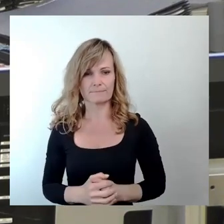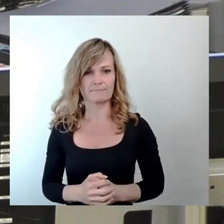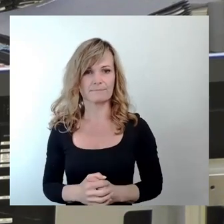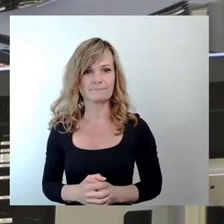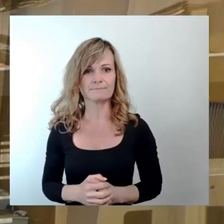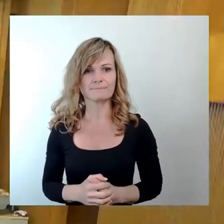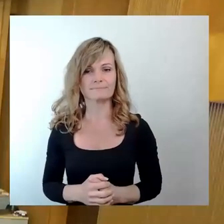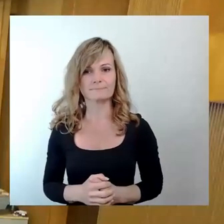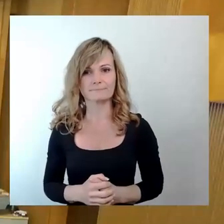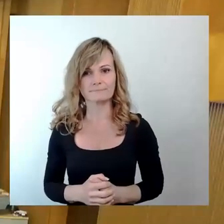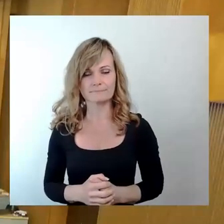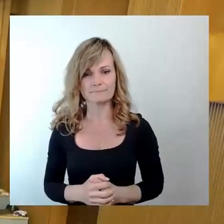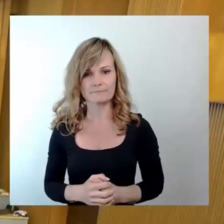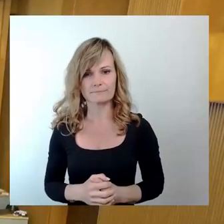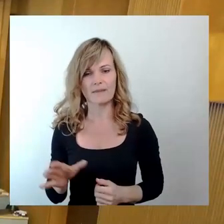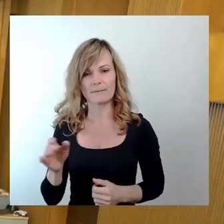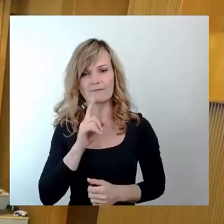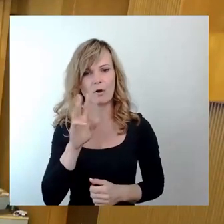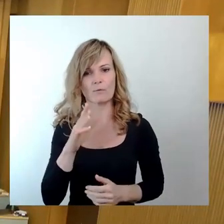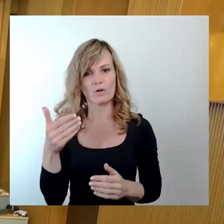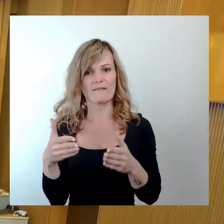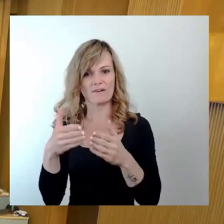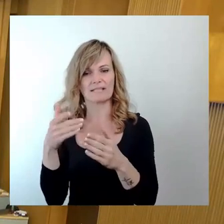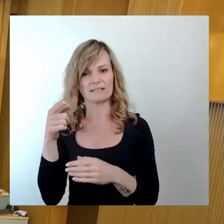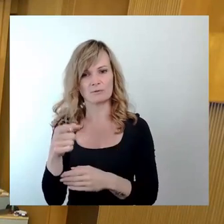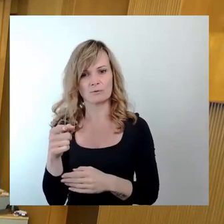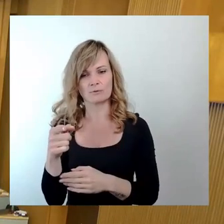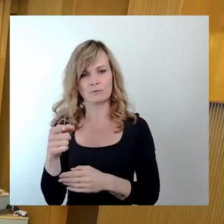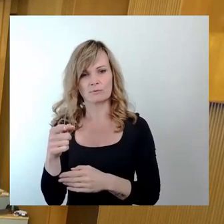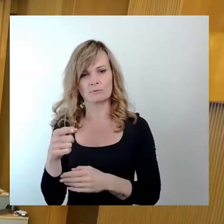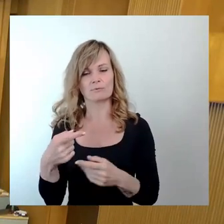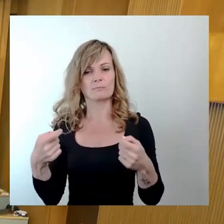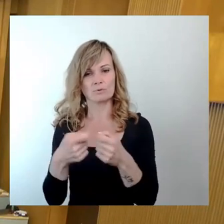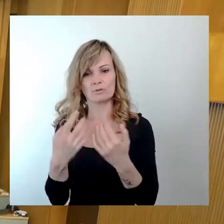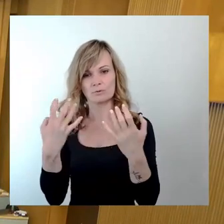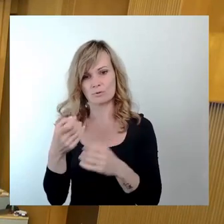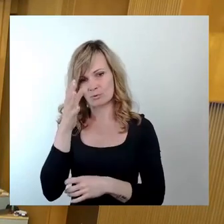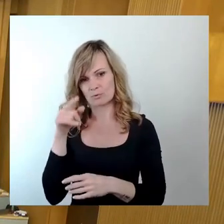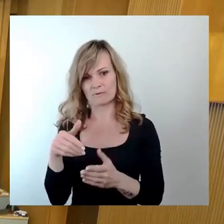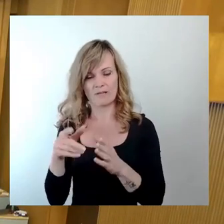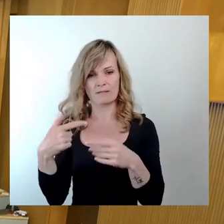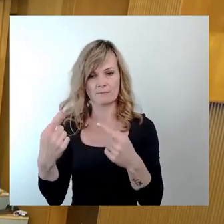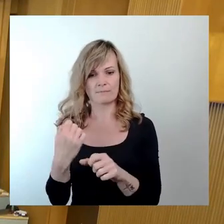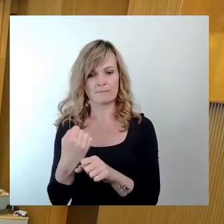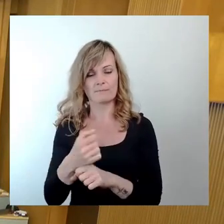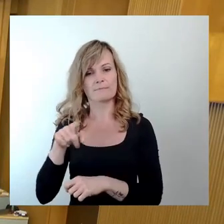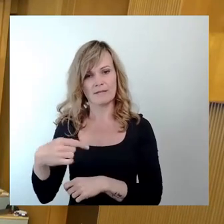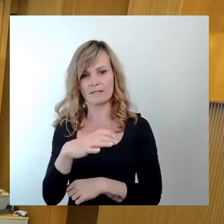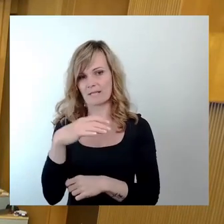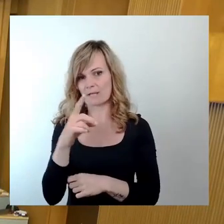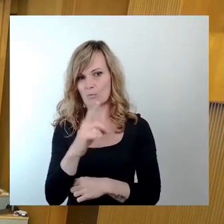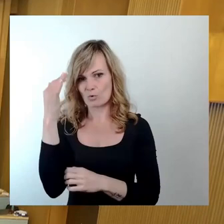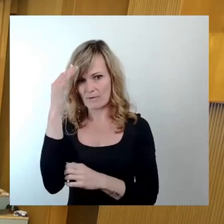Dann würden wir mit Frau Bühle, Fraktion BÜNDNIS 90 die GRÜNEN, weitermachen. Dann könnte die CDU noch einmal überlegen, ob sie erneut